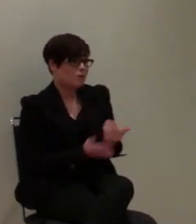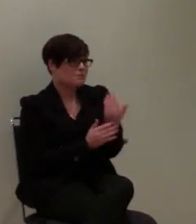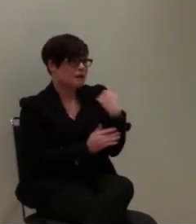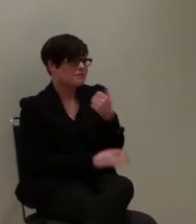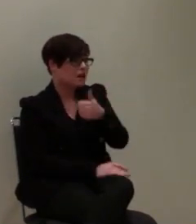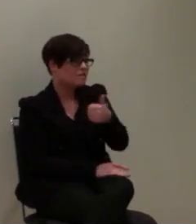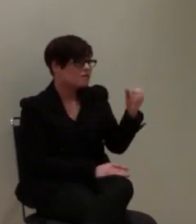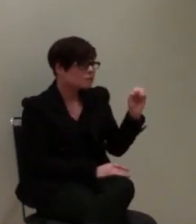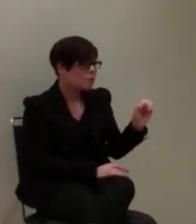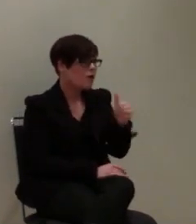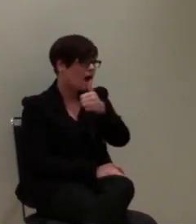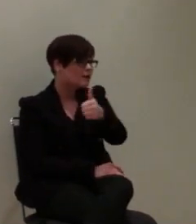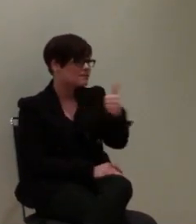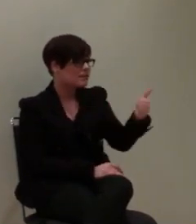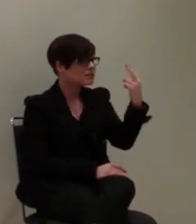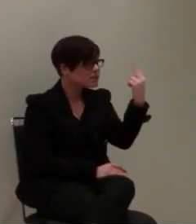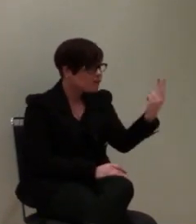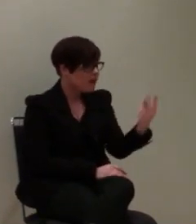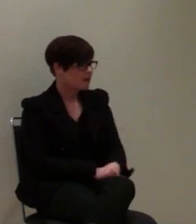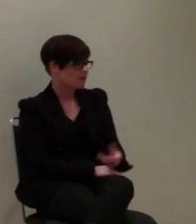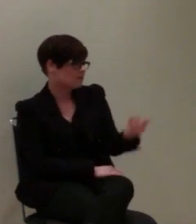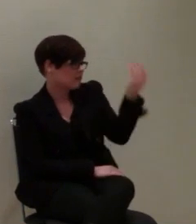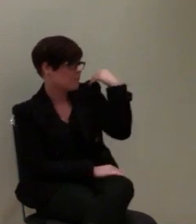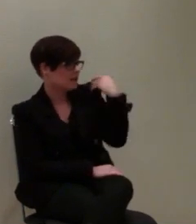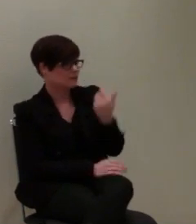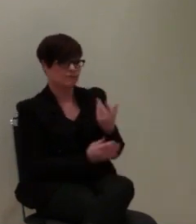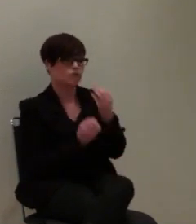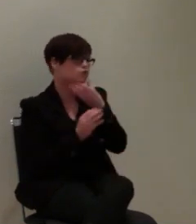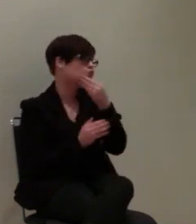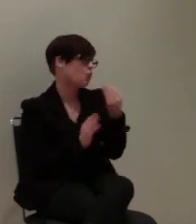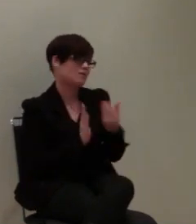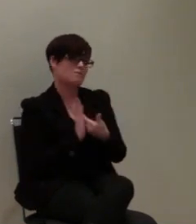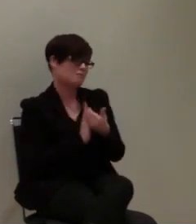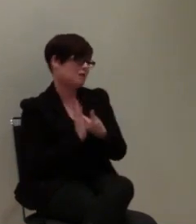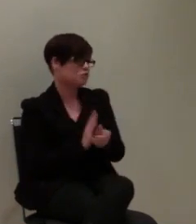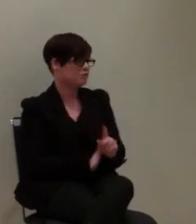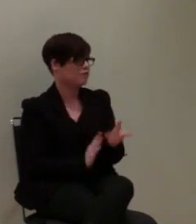110, 112-Geschichte denkt, das ist so ein Paradebeispiel dafür,